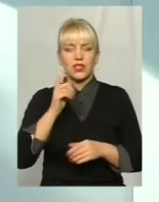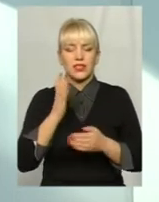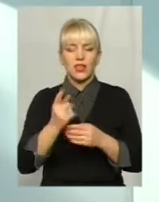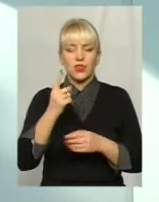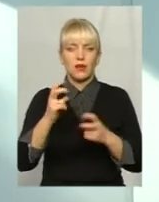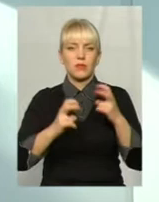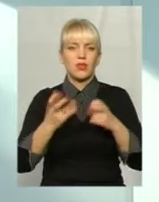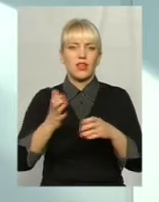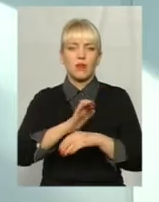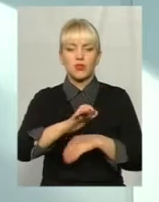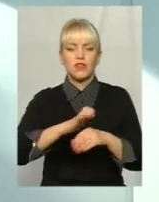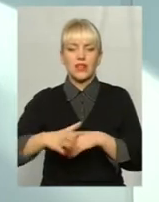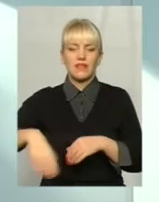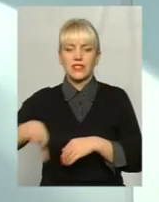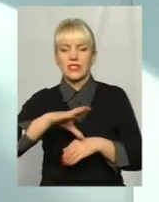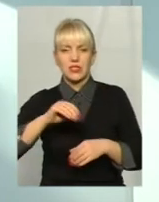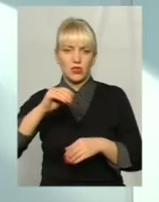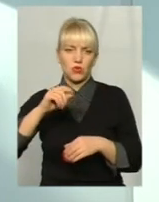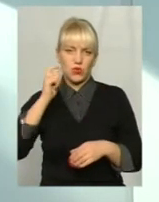всім регіонам України АТЕМСіль.